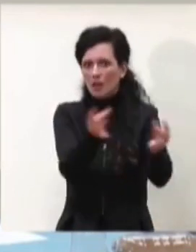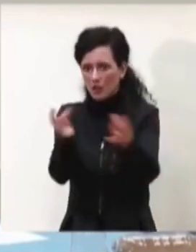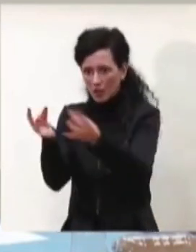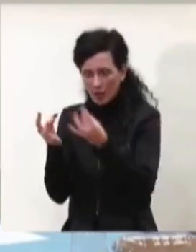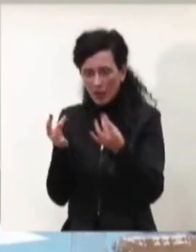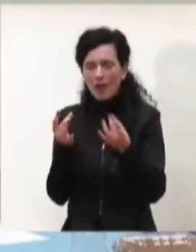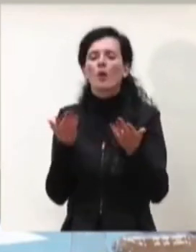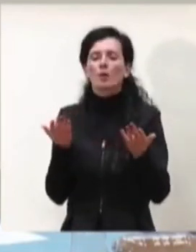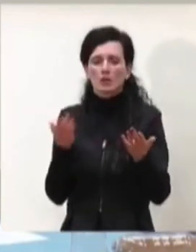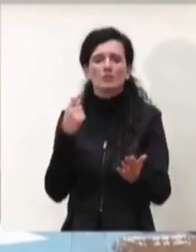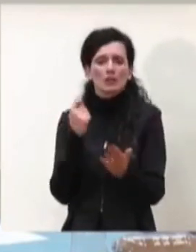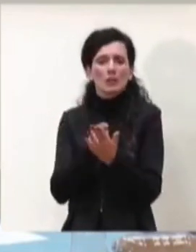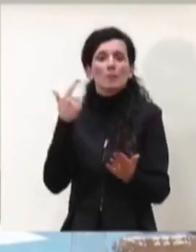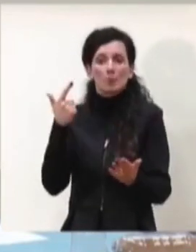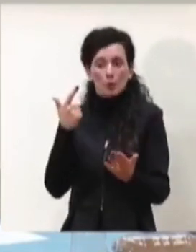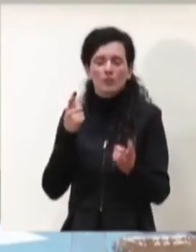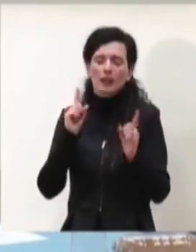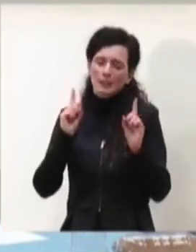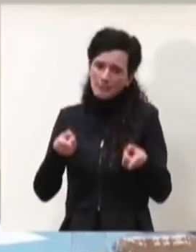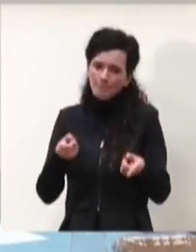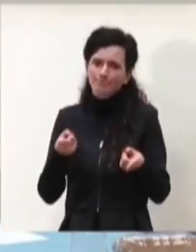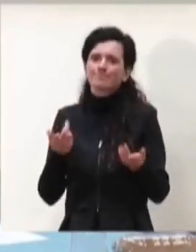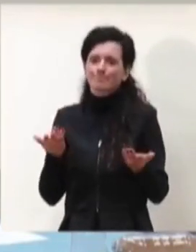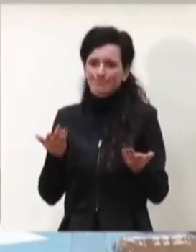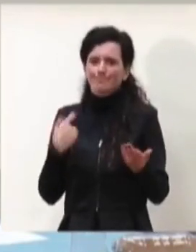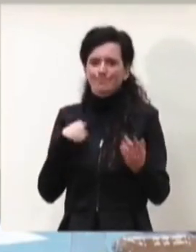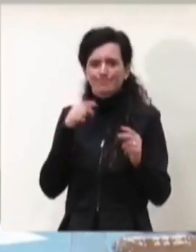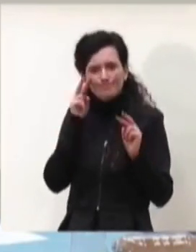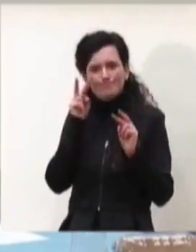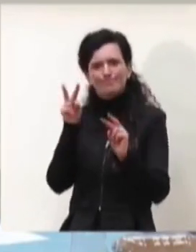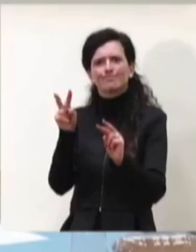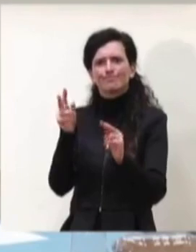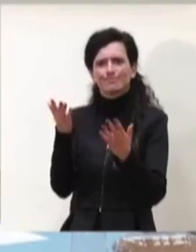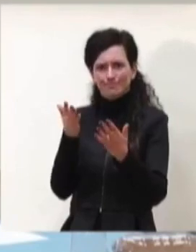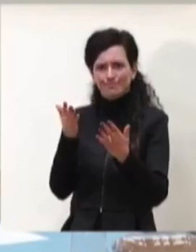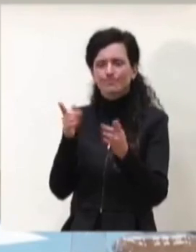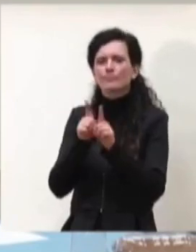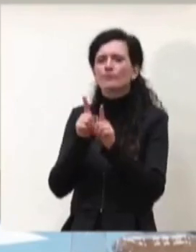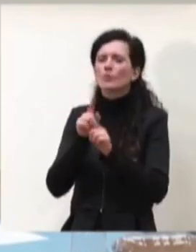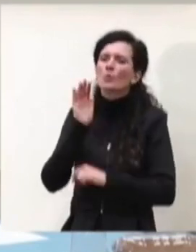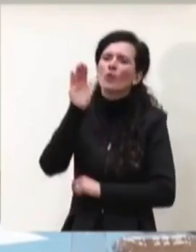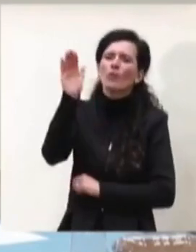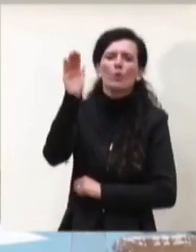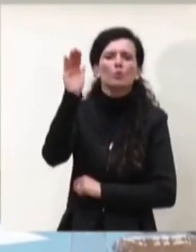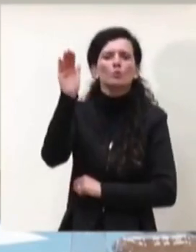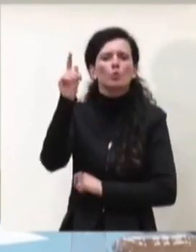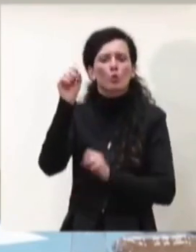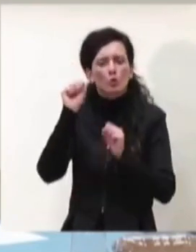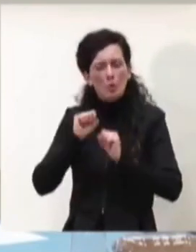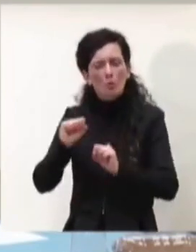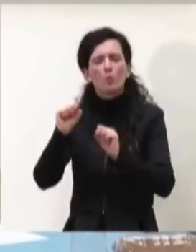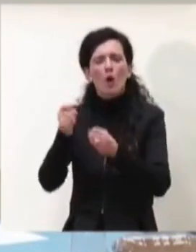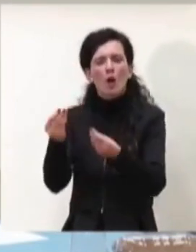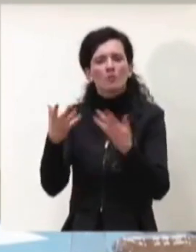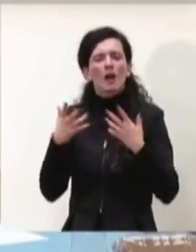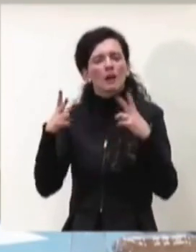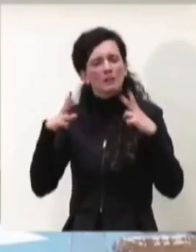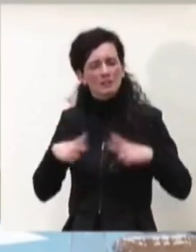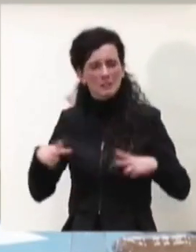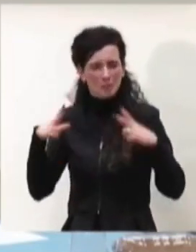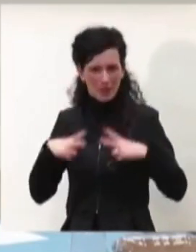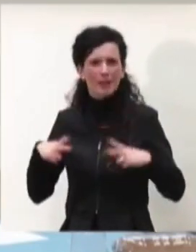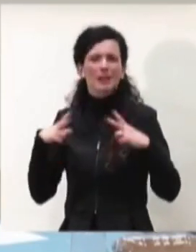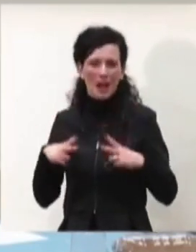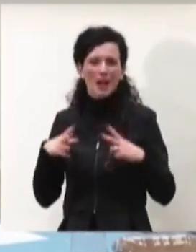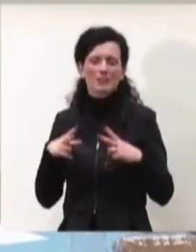anche da guardare ai raggi di luce che filtrano per quel che riguarda l